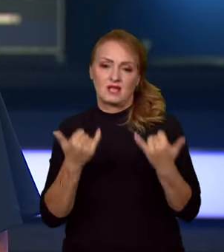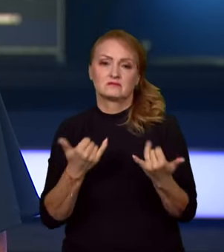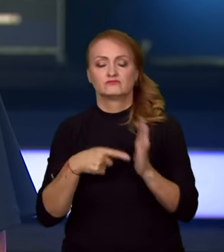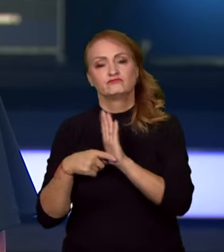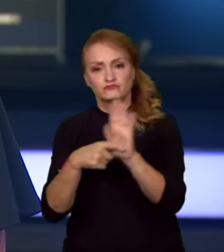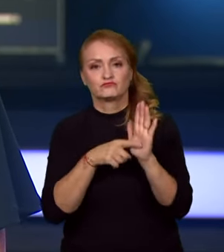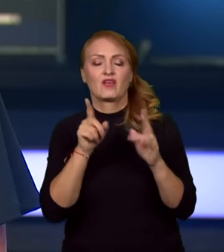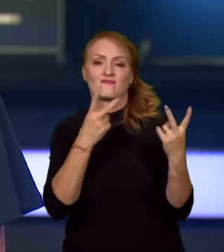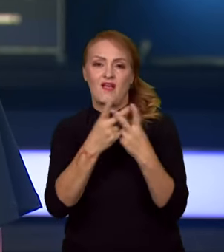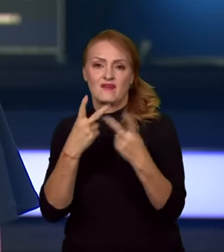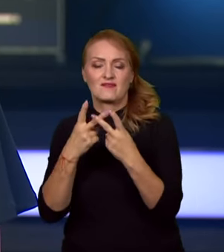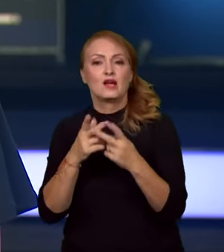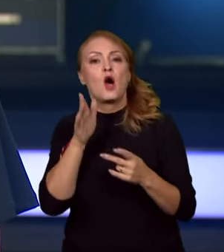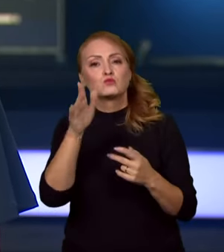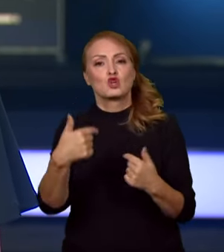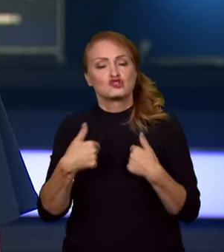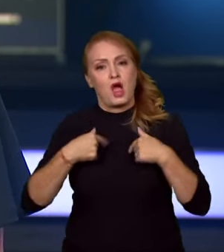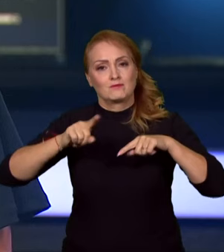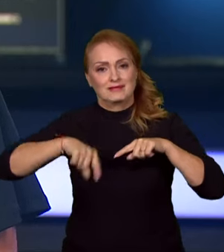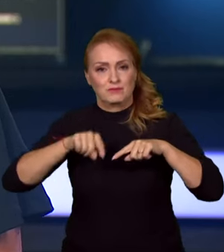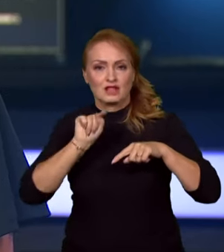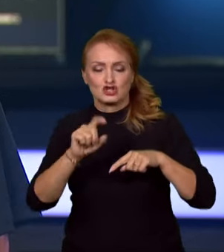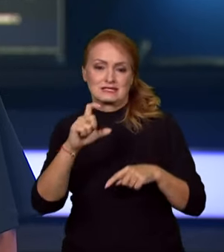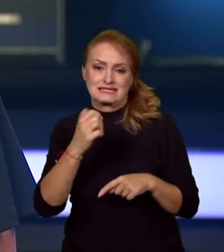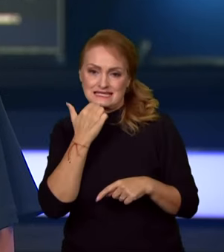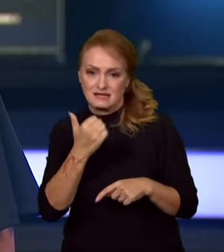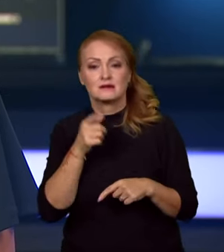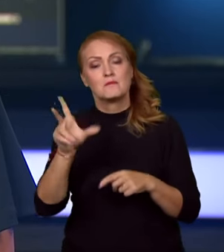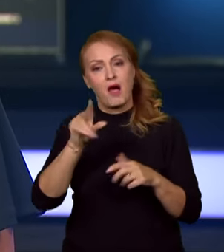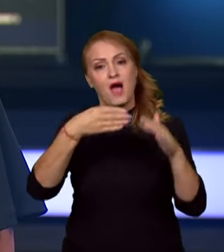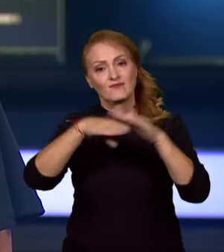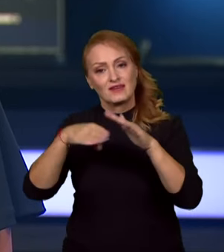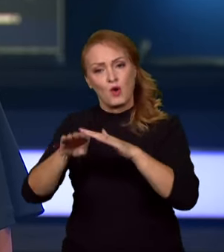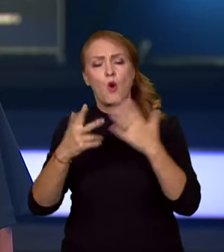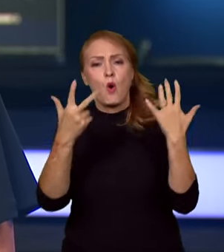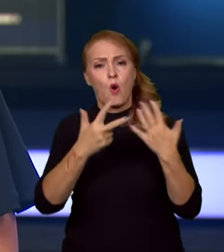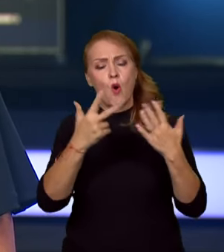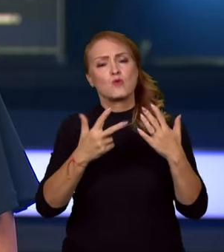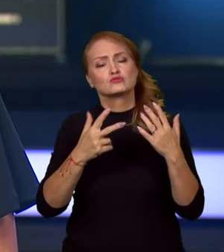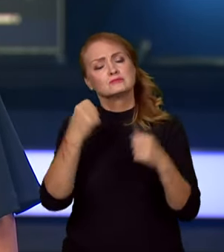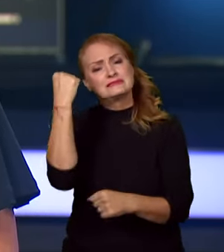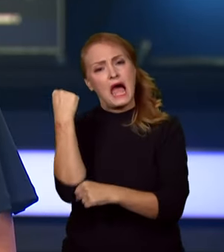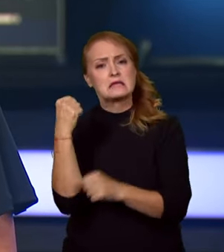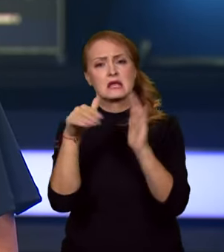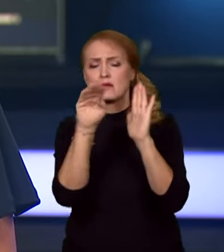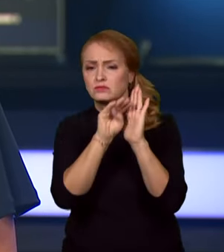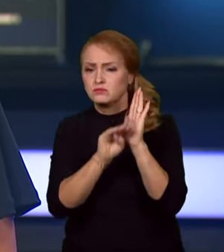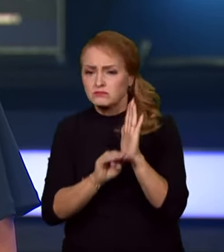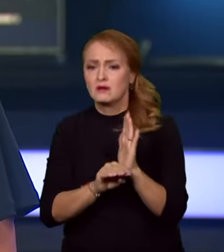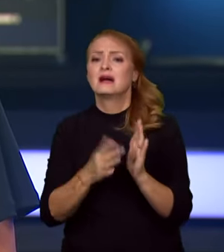nám chybět.cz. Lidé si tam mimo jiné můžou ve videích prohlédnout 8 bezpečnostních zásad nebo zkusit i bezpečnostní